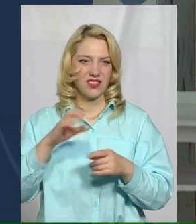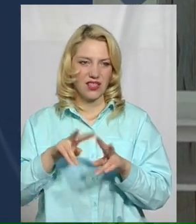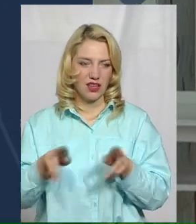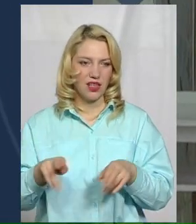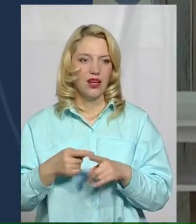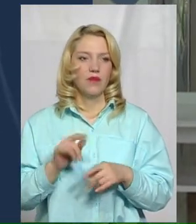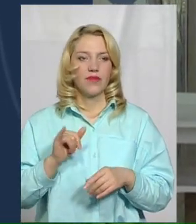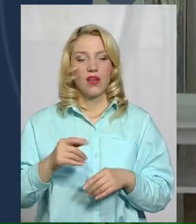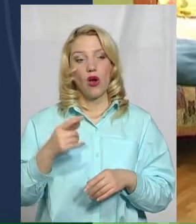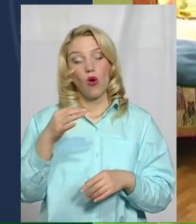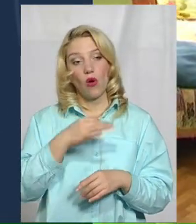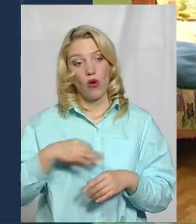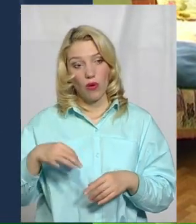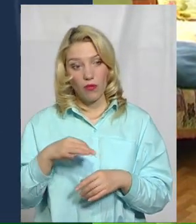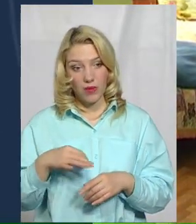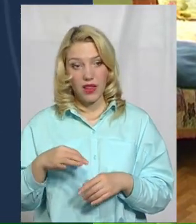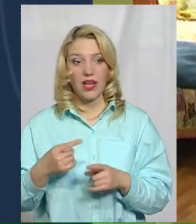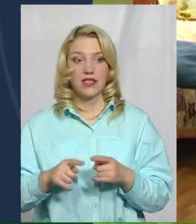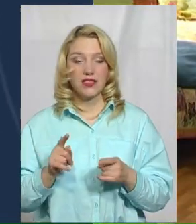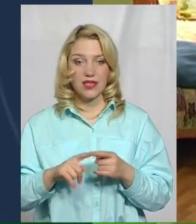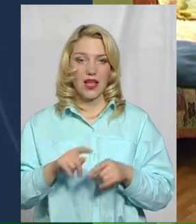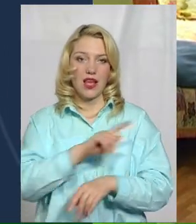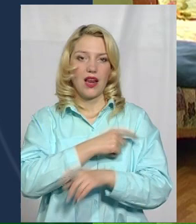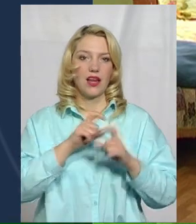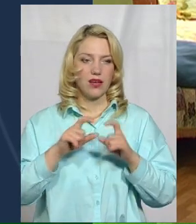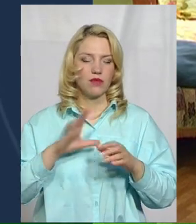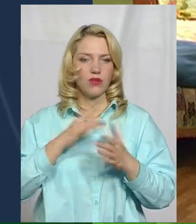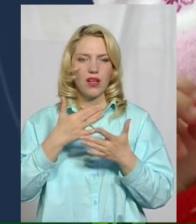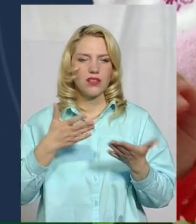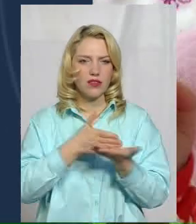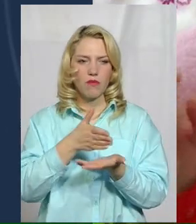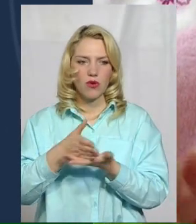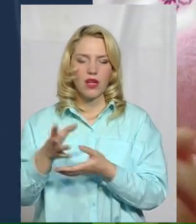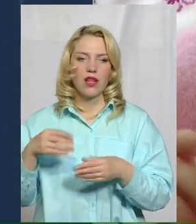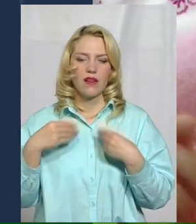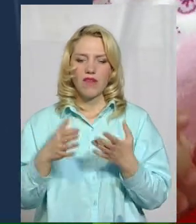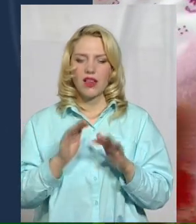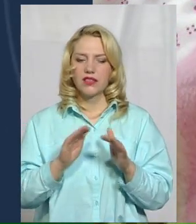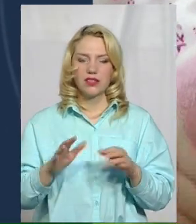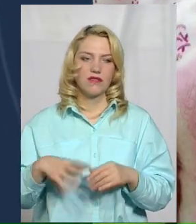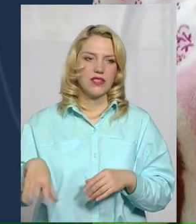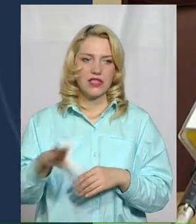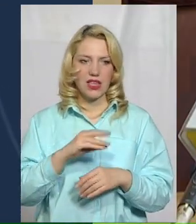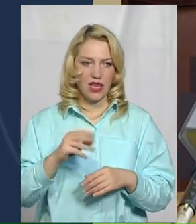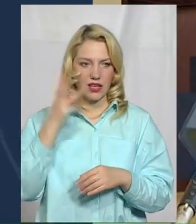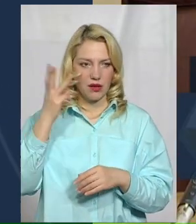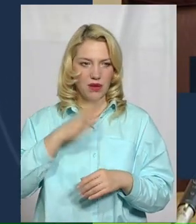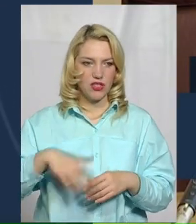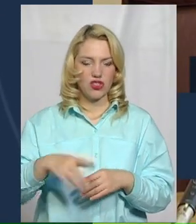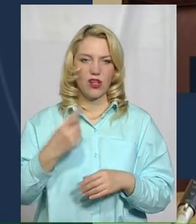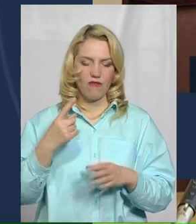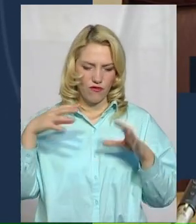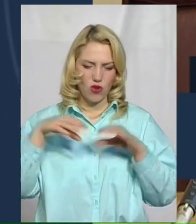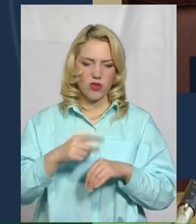раніше була багатопрофільною. Спеціалізовану медичну допомогу надавали дітям з усієї Хмельниччини в одному закладі. В лікарні